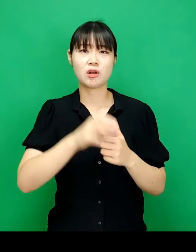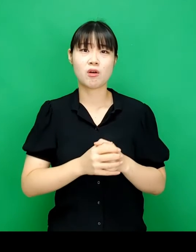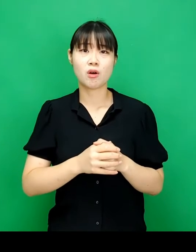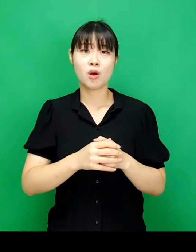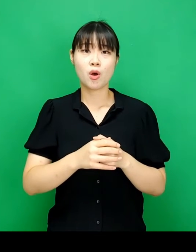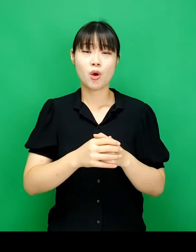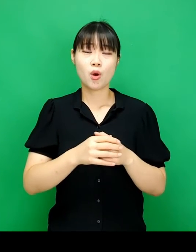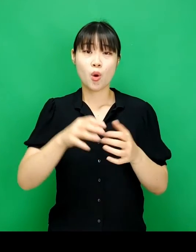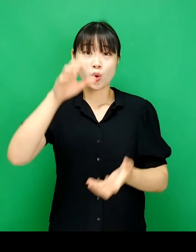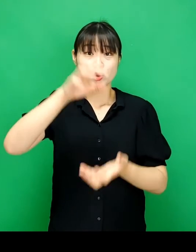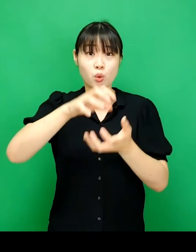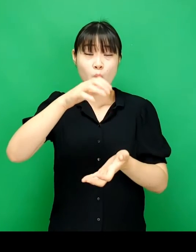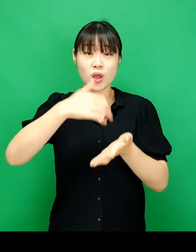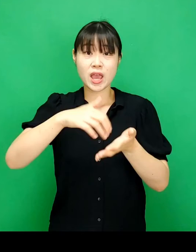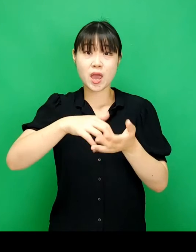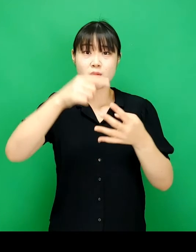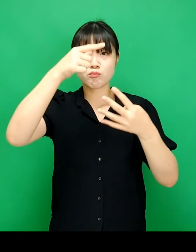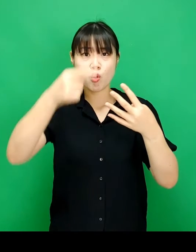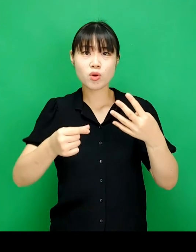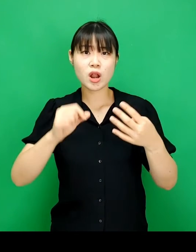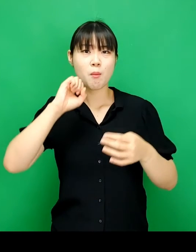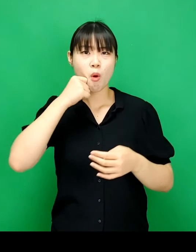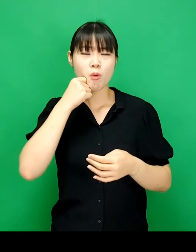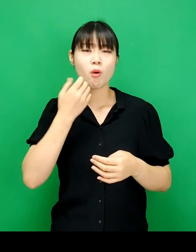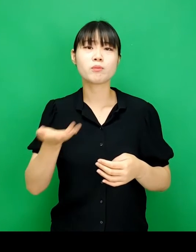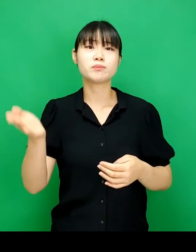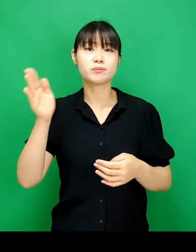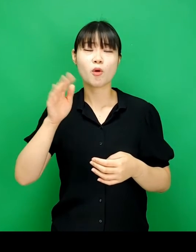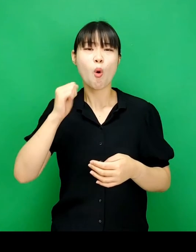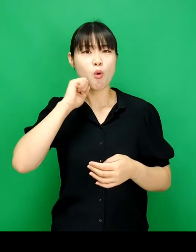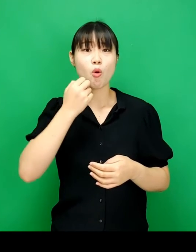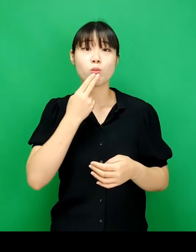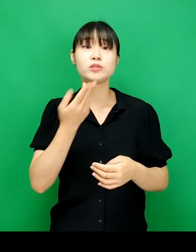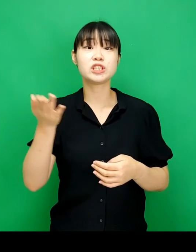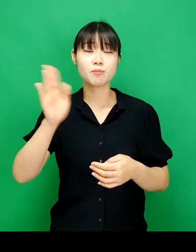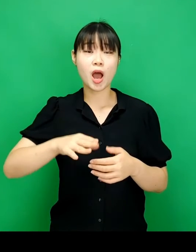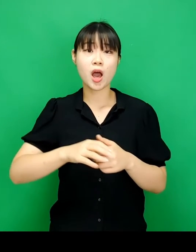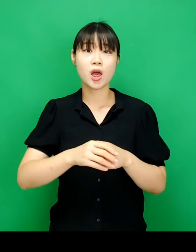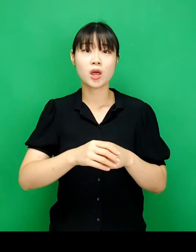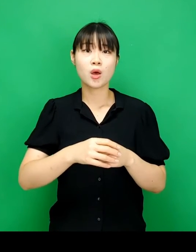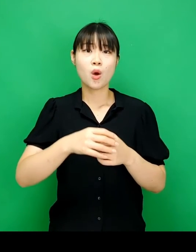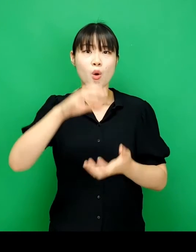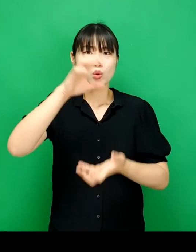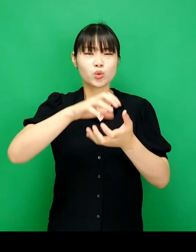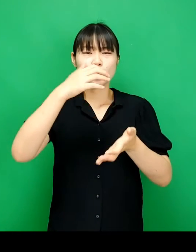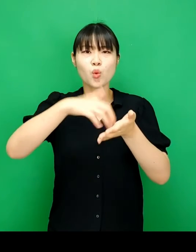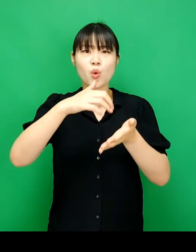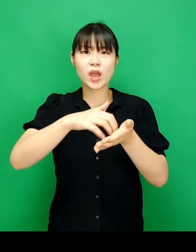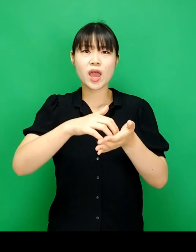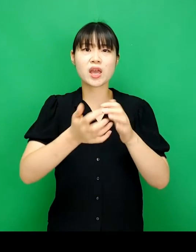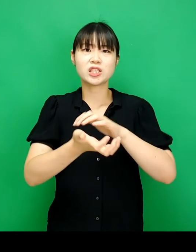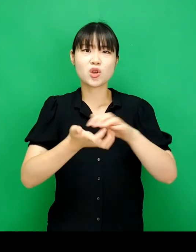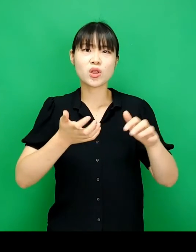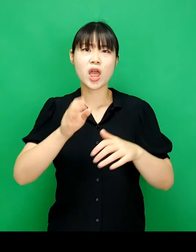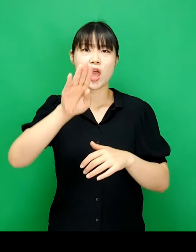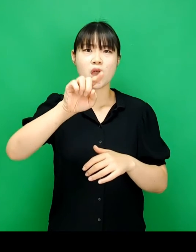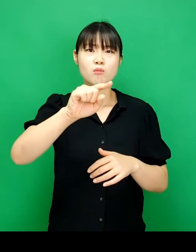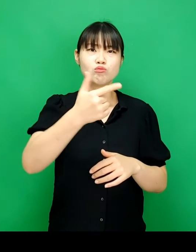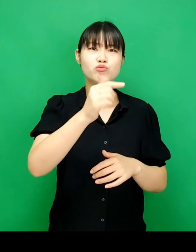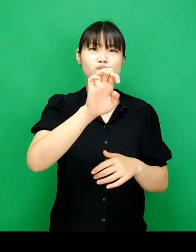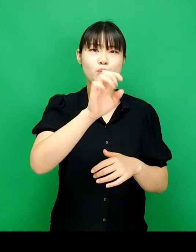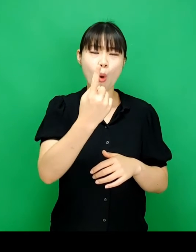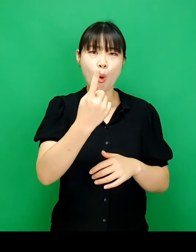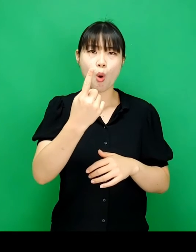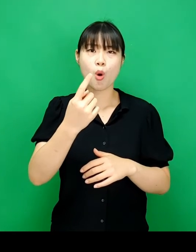통계 프로그램을 실행하는 것 자체는 어렵지 않더라도 통계 기법을 실행하기에 앞서서